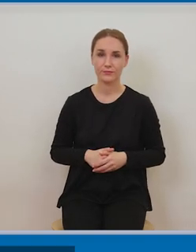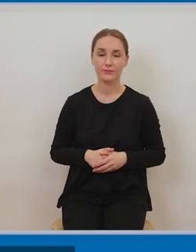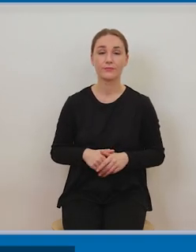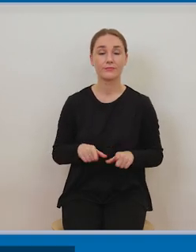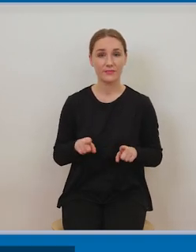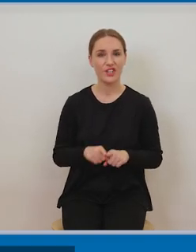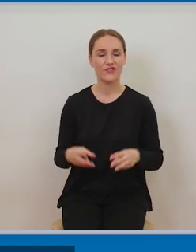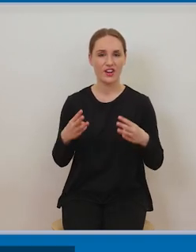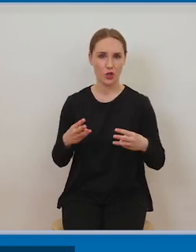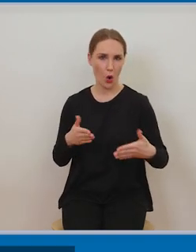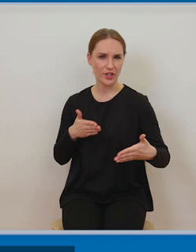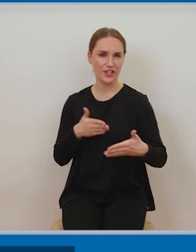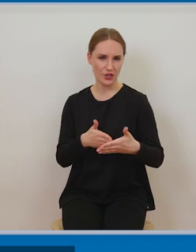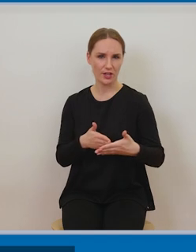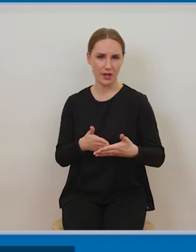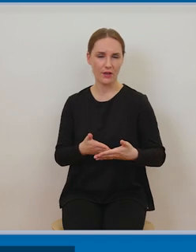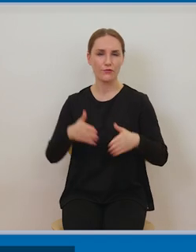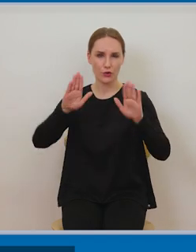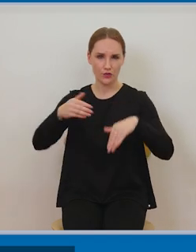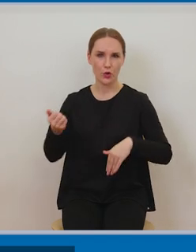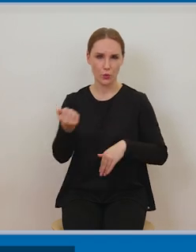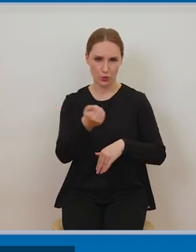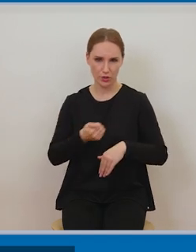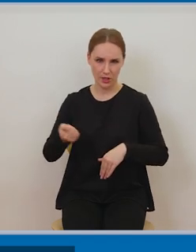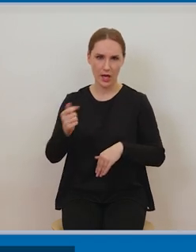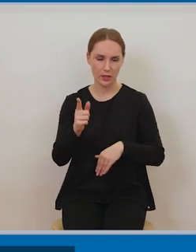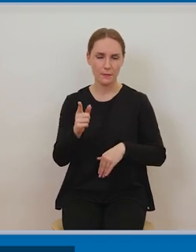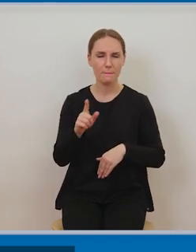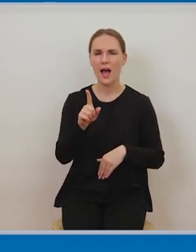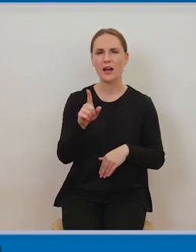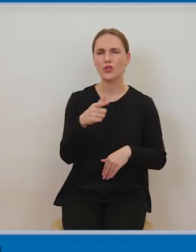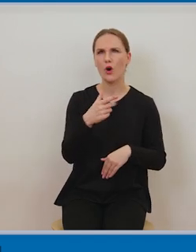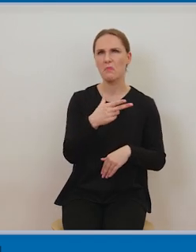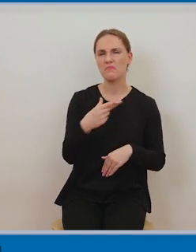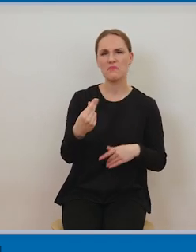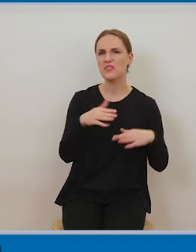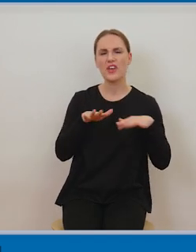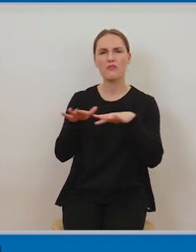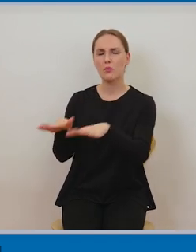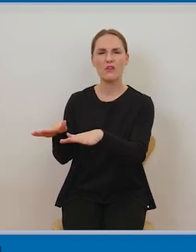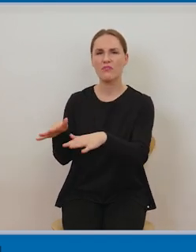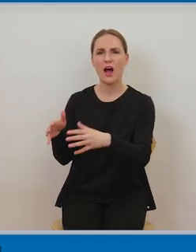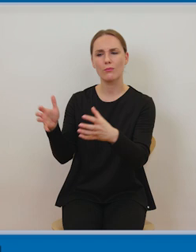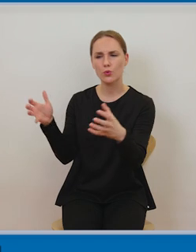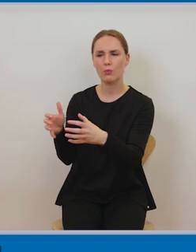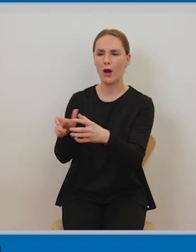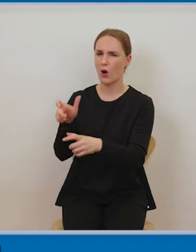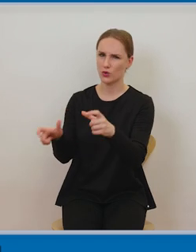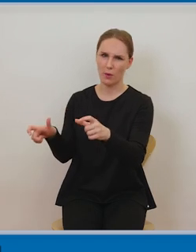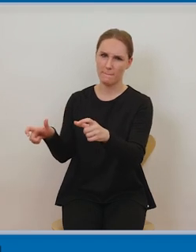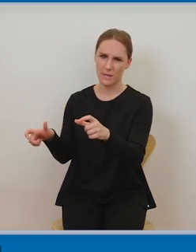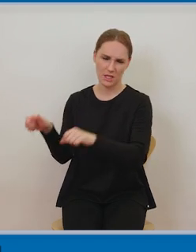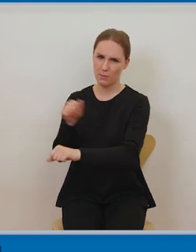wskazanie, że to korzystanie z utworów, szczególnie w tych formatach dostosowanych dla potrzeb osób z niepełnosprawnością,